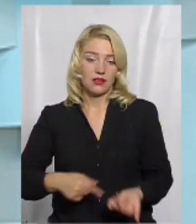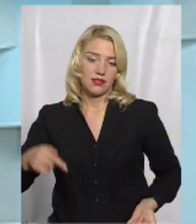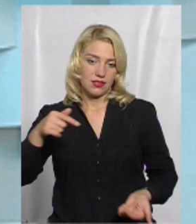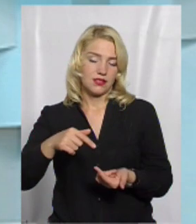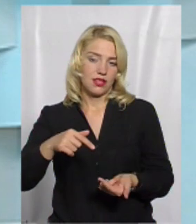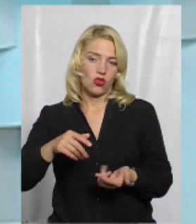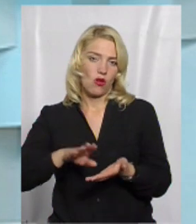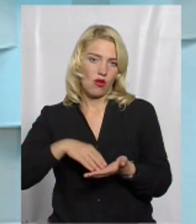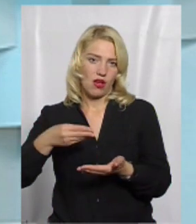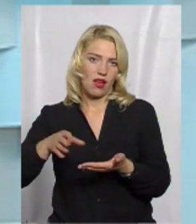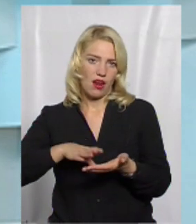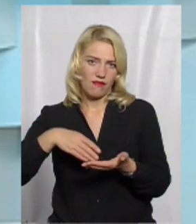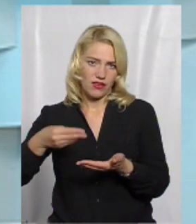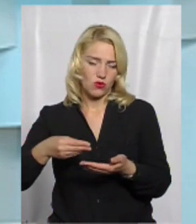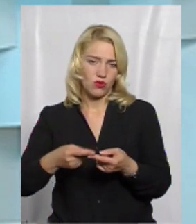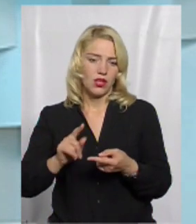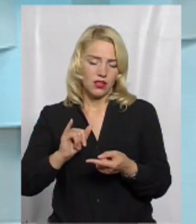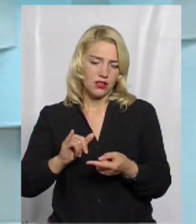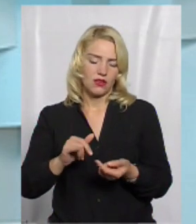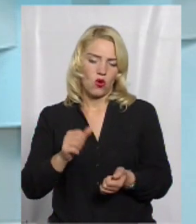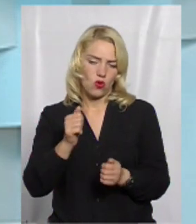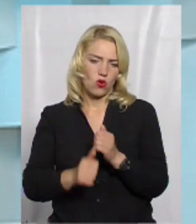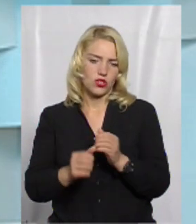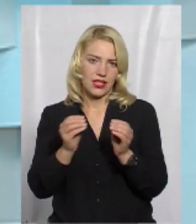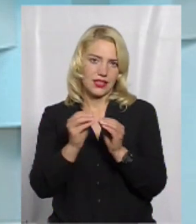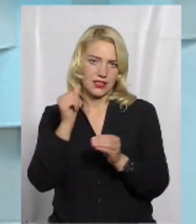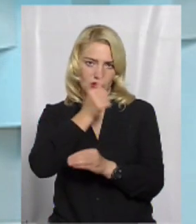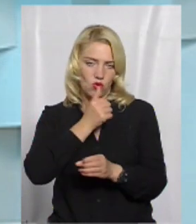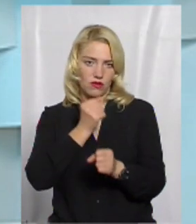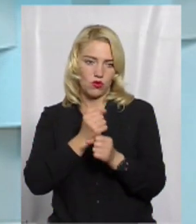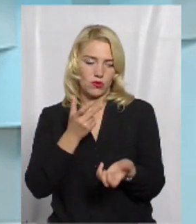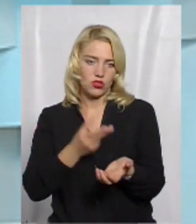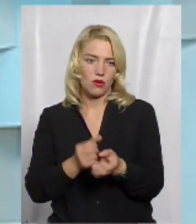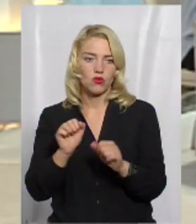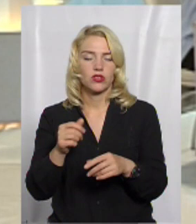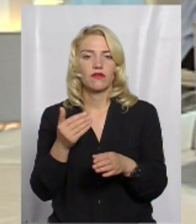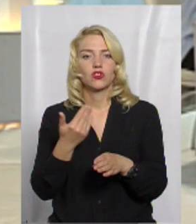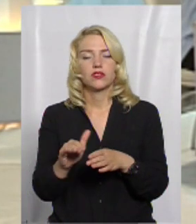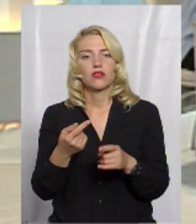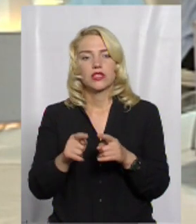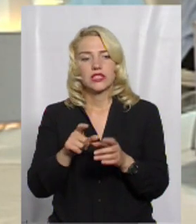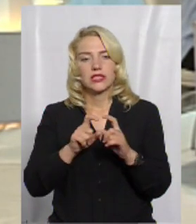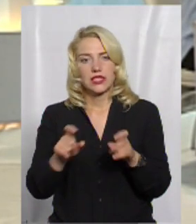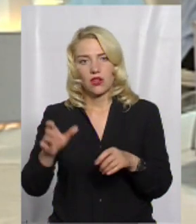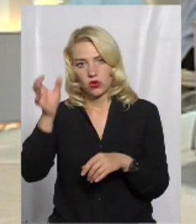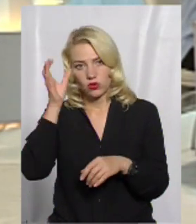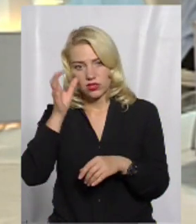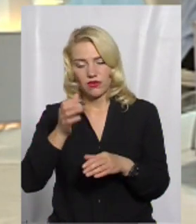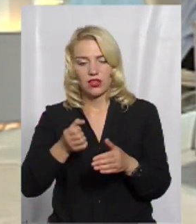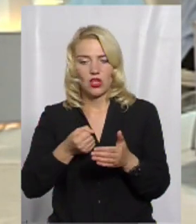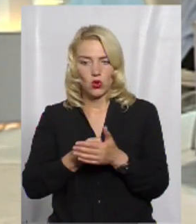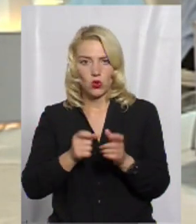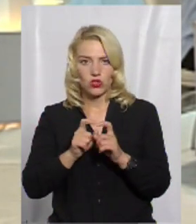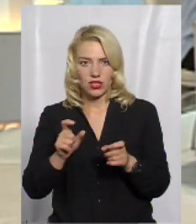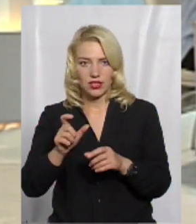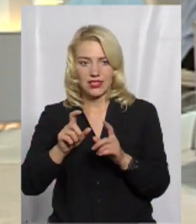графіку, кожних 10 років робиться щеплення. Можливо, частково це заклади освіти, дошкільні заклади,